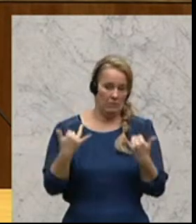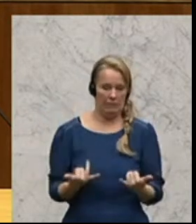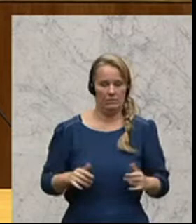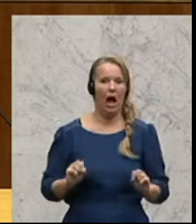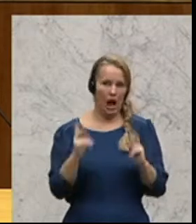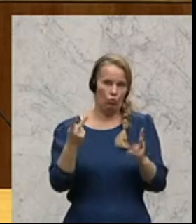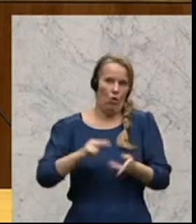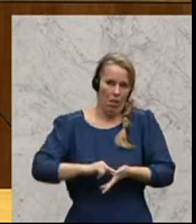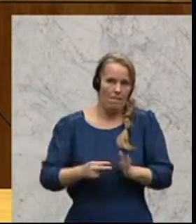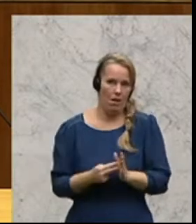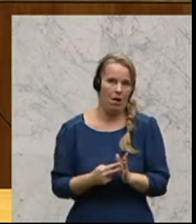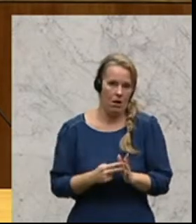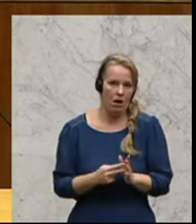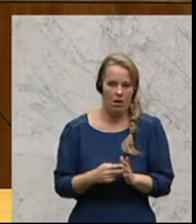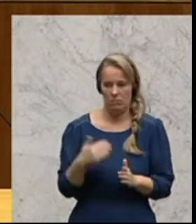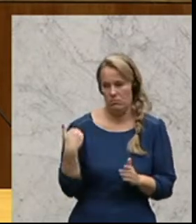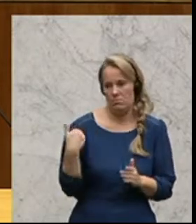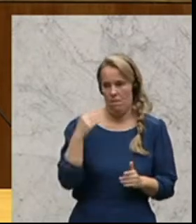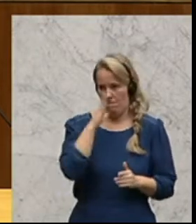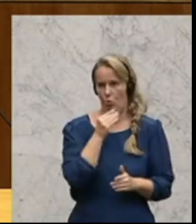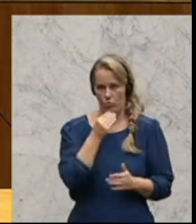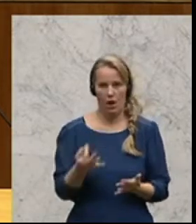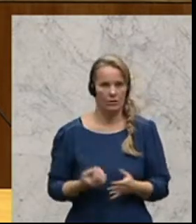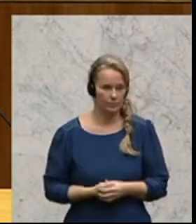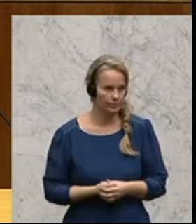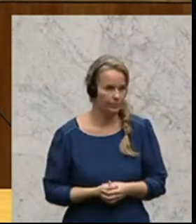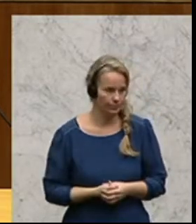aktuelle Stand vom Montag dieser Woche.